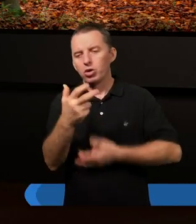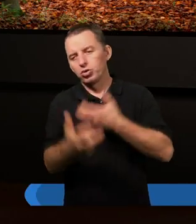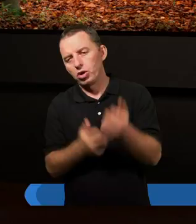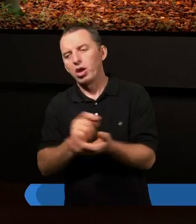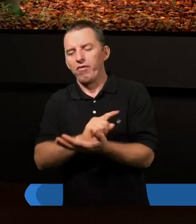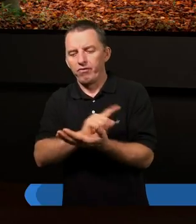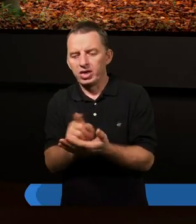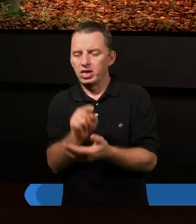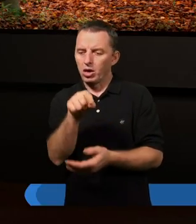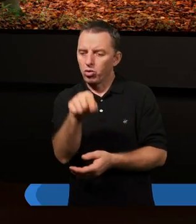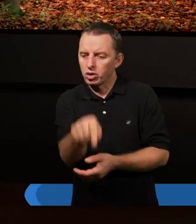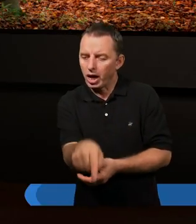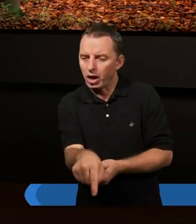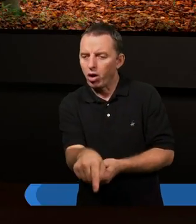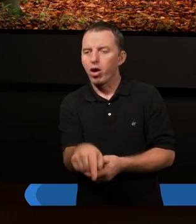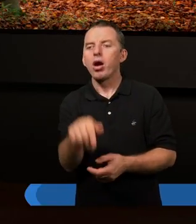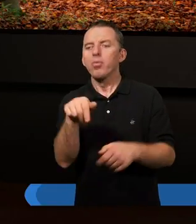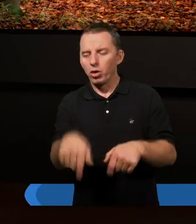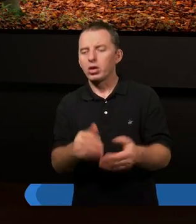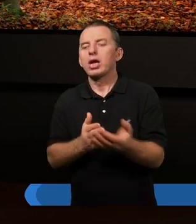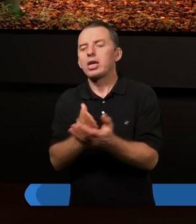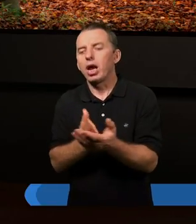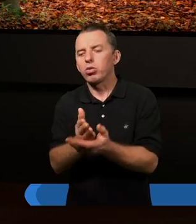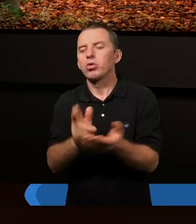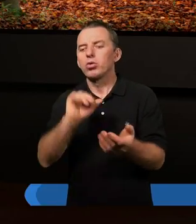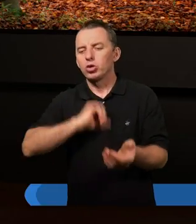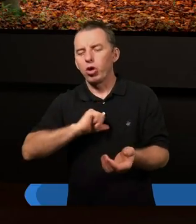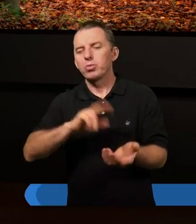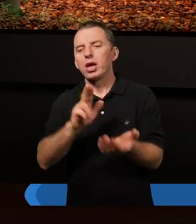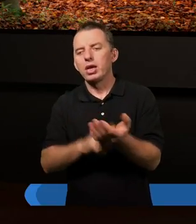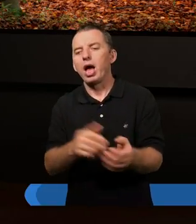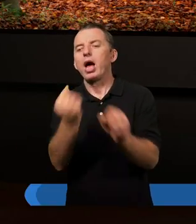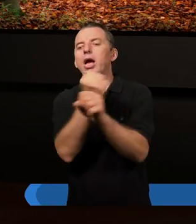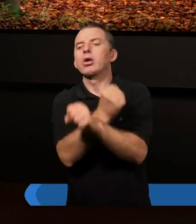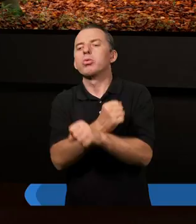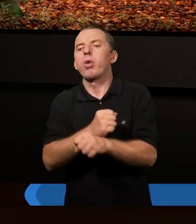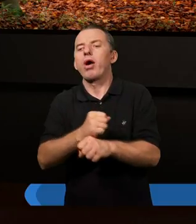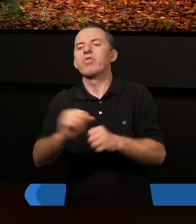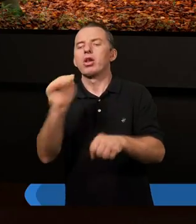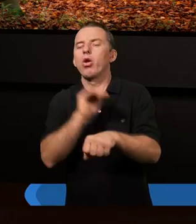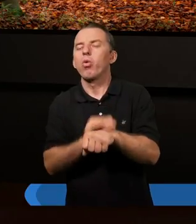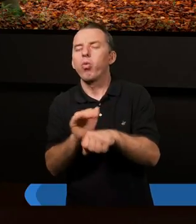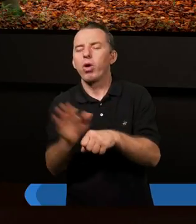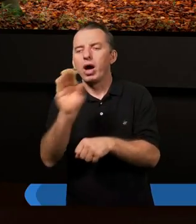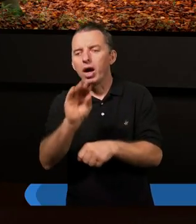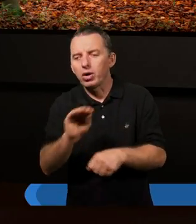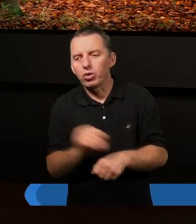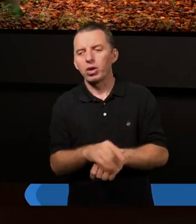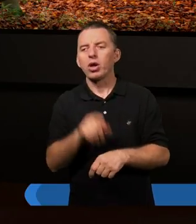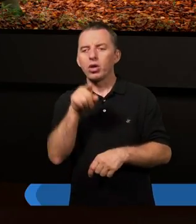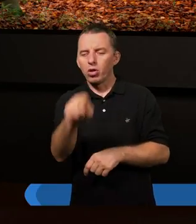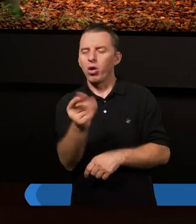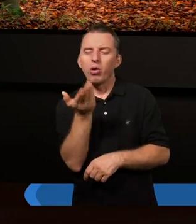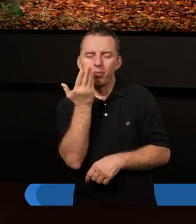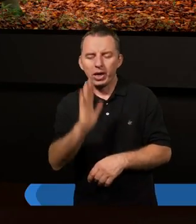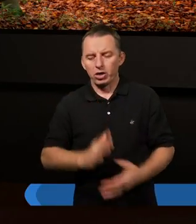wyniku tego zasłużymy sobie na tą zbawienną łaskę. Dla mnie to zawsze bardzo